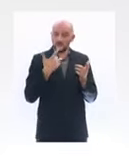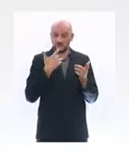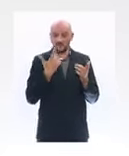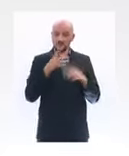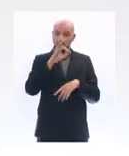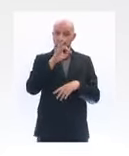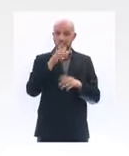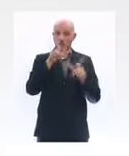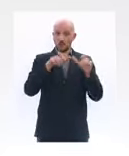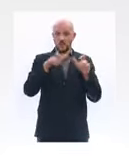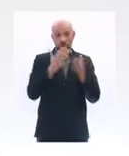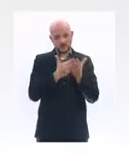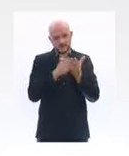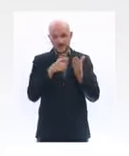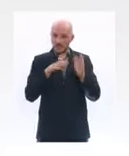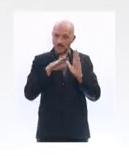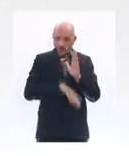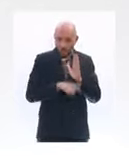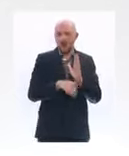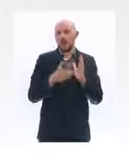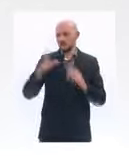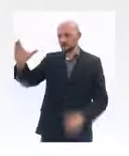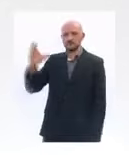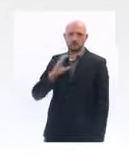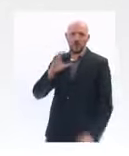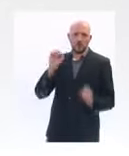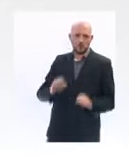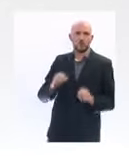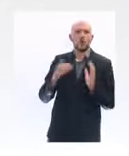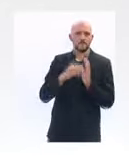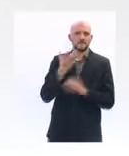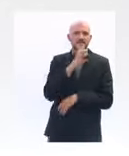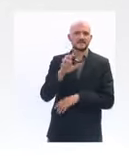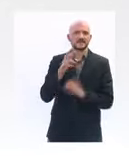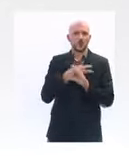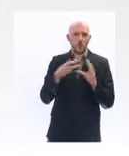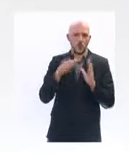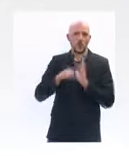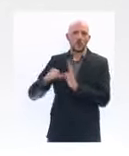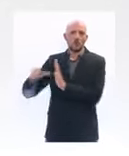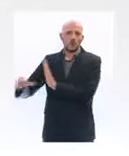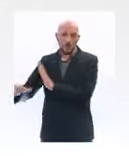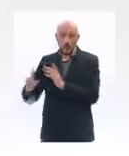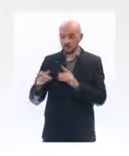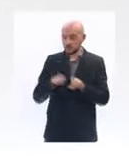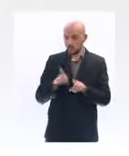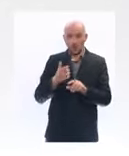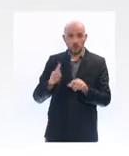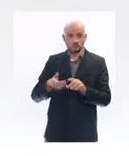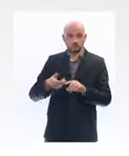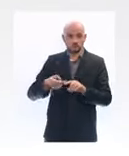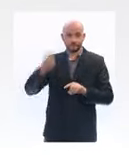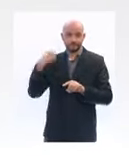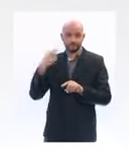de leur chiffre d'affaires, auront droit à une indemnisation jusqu'à 1 500 euros par mois. C'est ce qui existait au mois de mars.